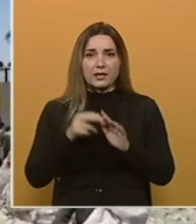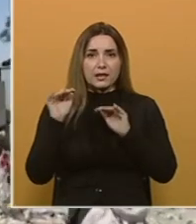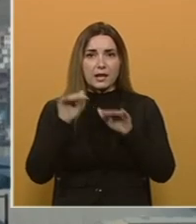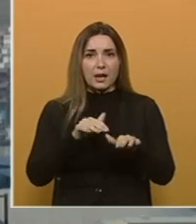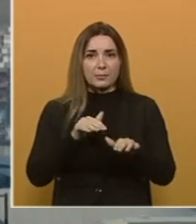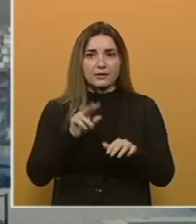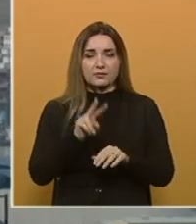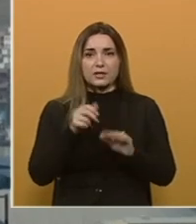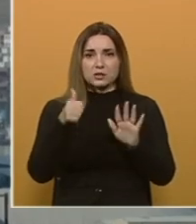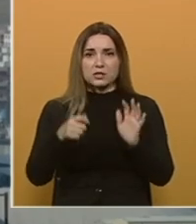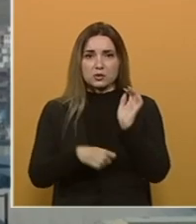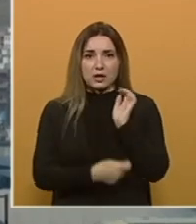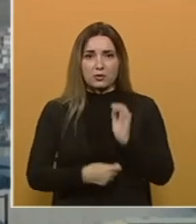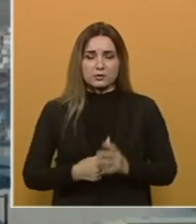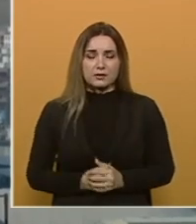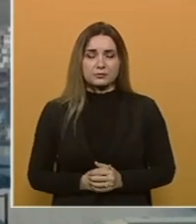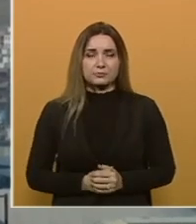aerodrom 26. augusta.